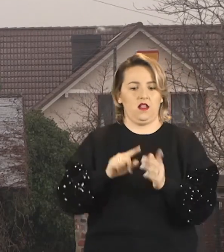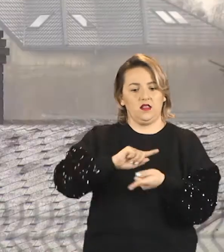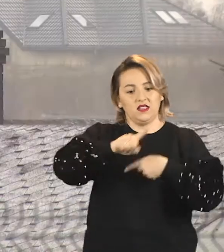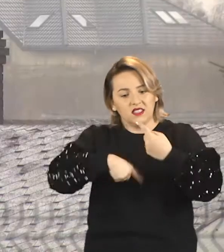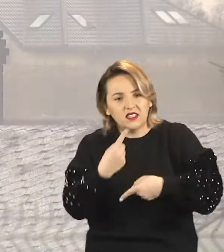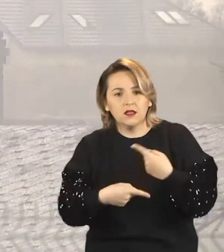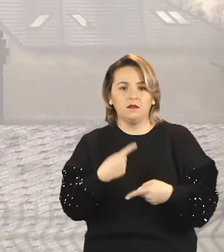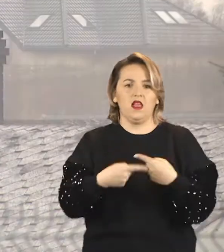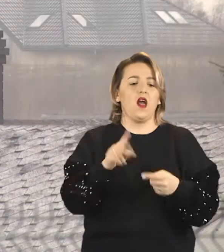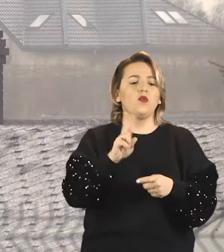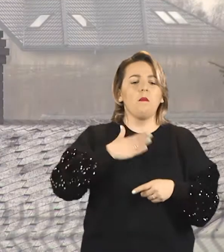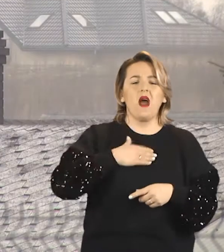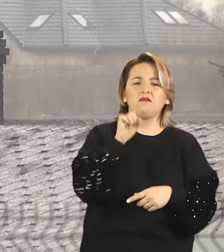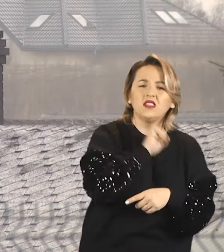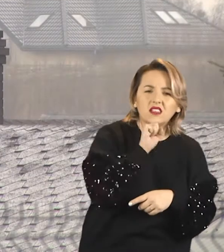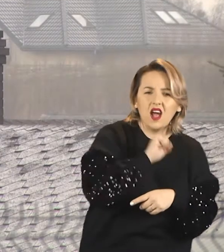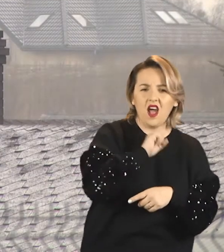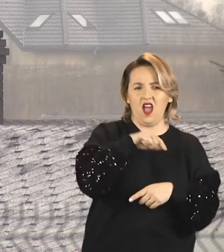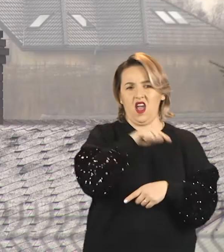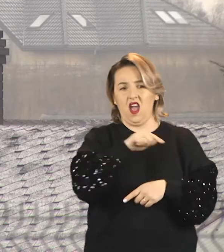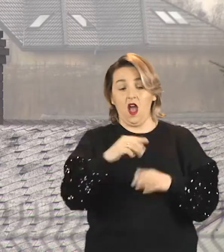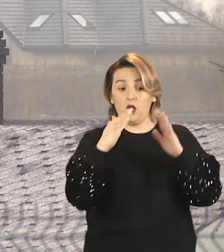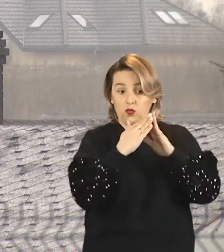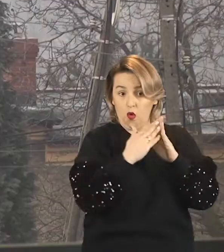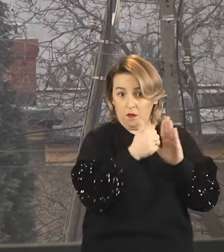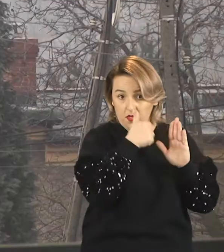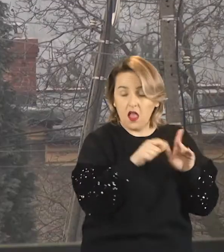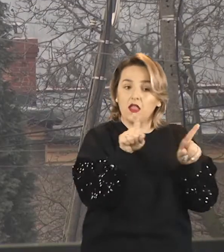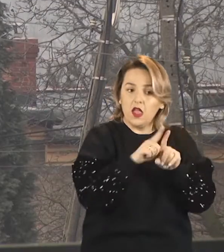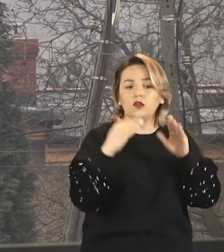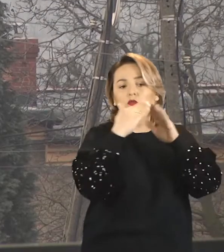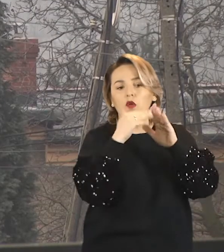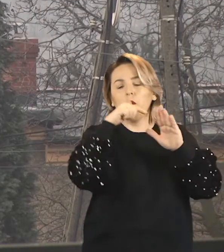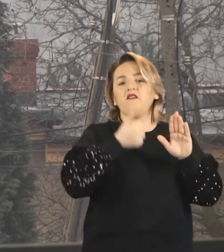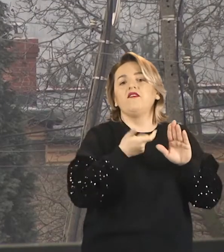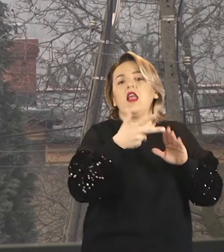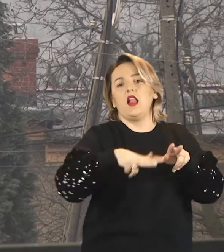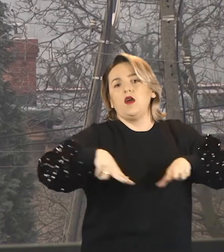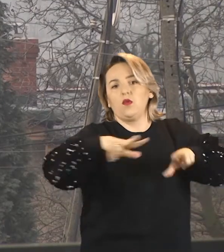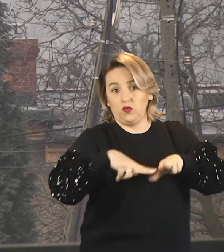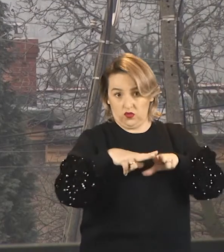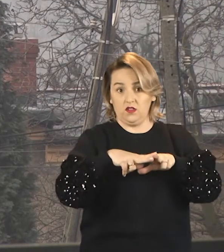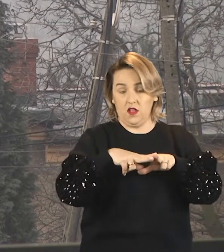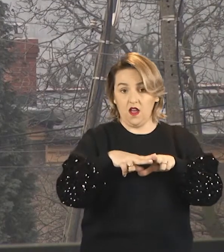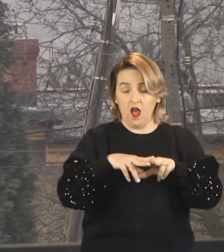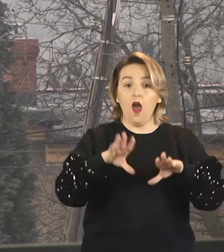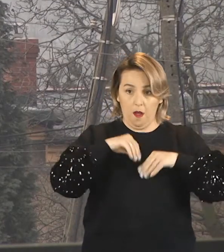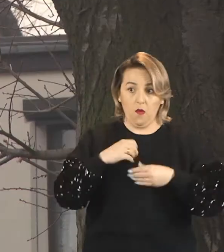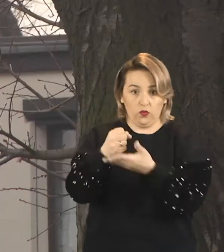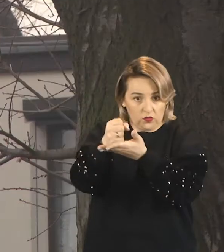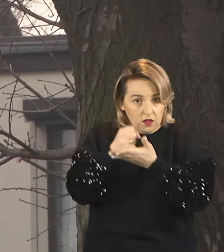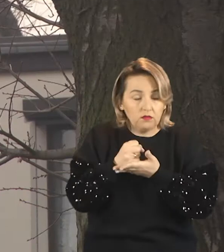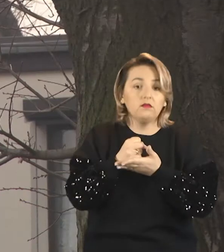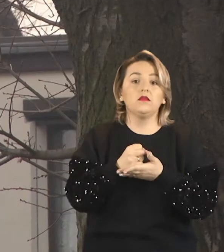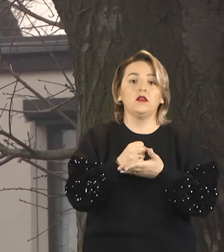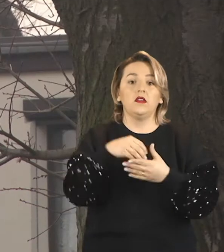planujący wymianę niskosprawnych i nieekologicznych źródeł ciepła, zarówno w domach jednorodzinnych, ale także w budynkach wielorodzinnych. Istnieje także